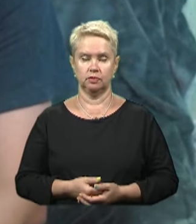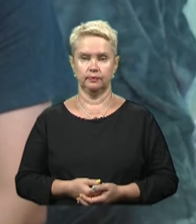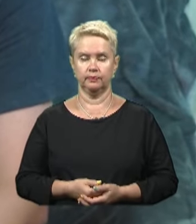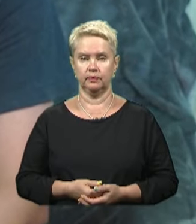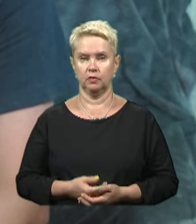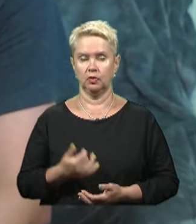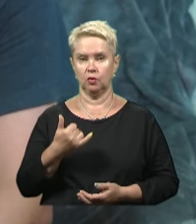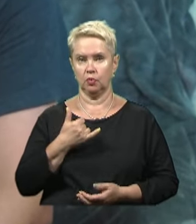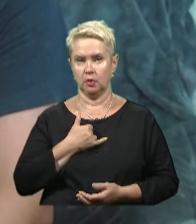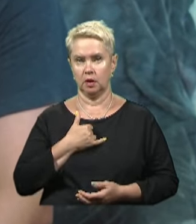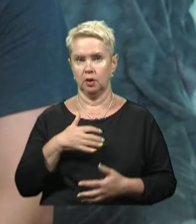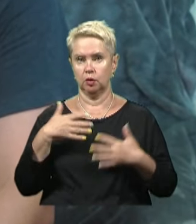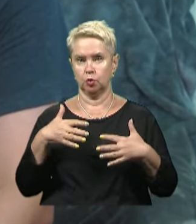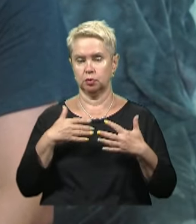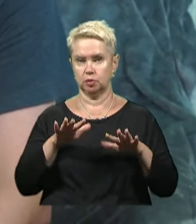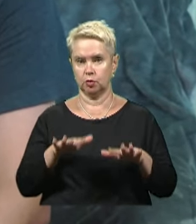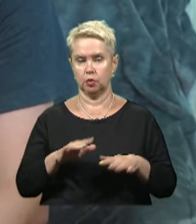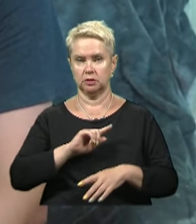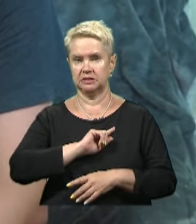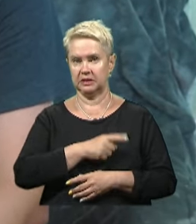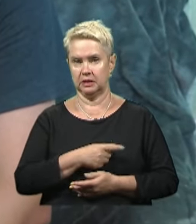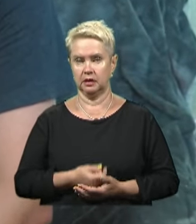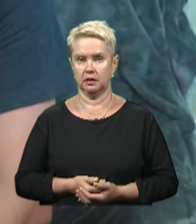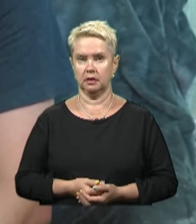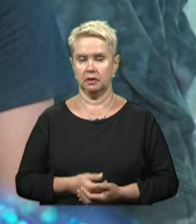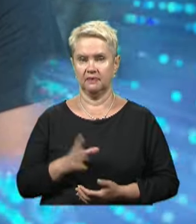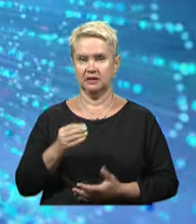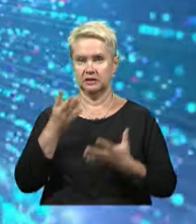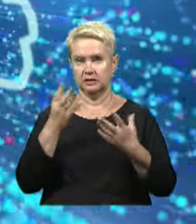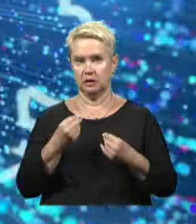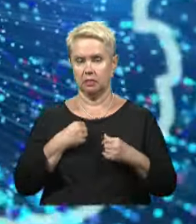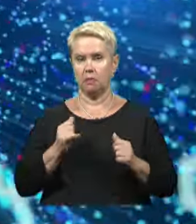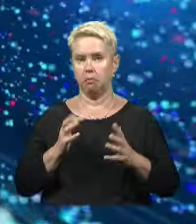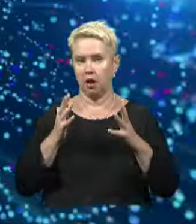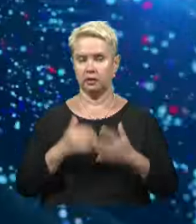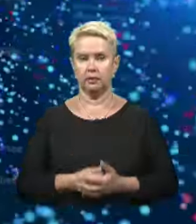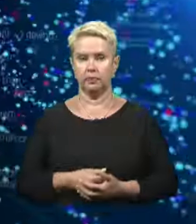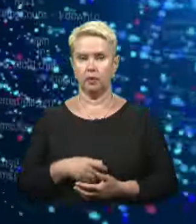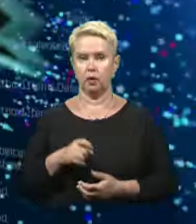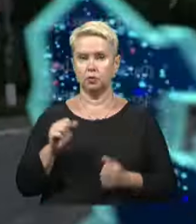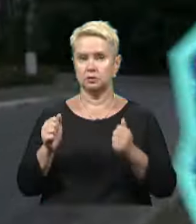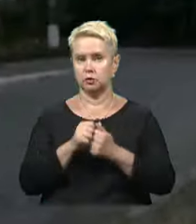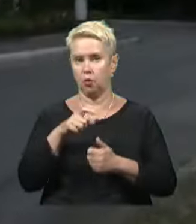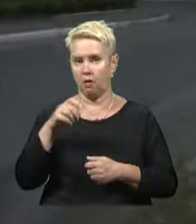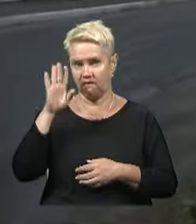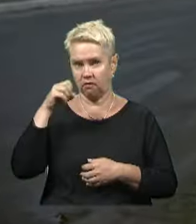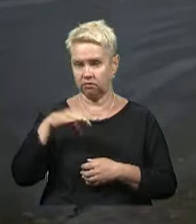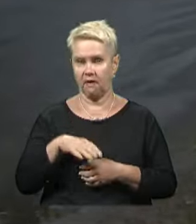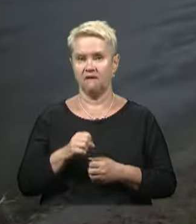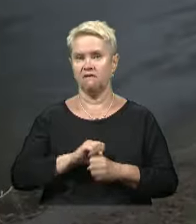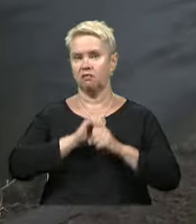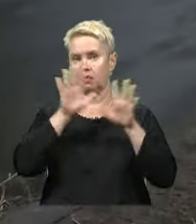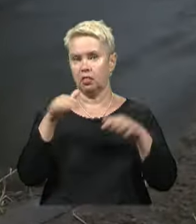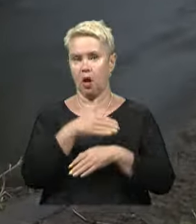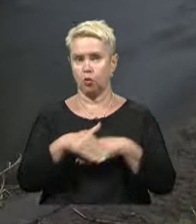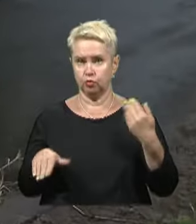У мене трусились руки дуже сильно, цілий день, у мене паніка. У кранах засуха, натомість вода фонтаном об